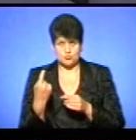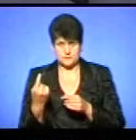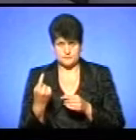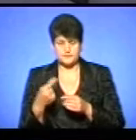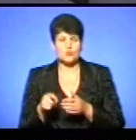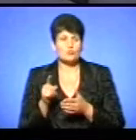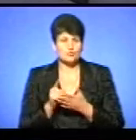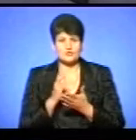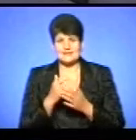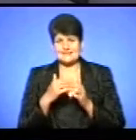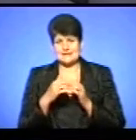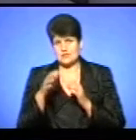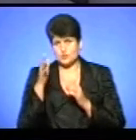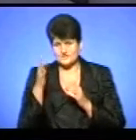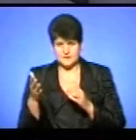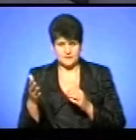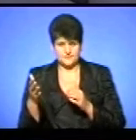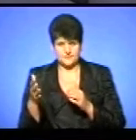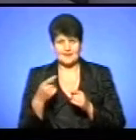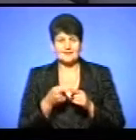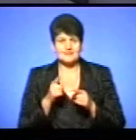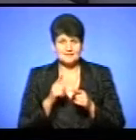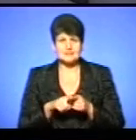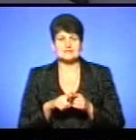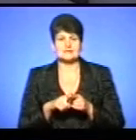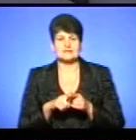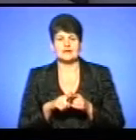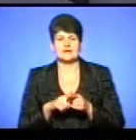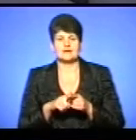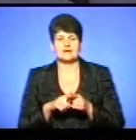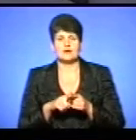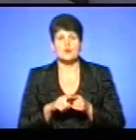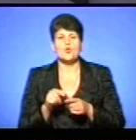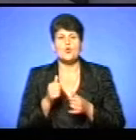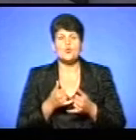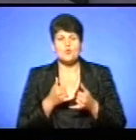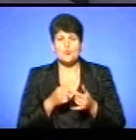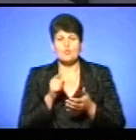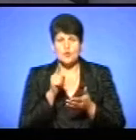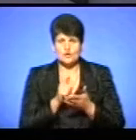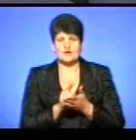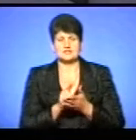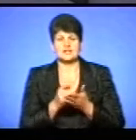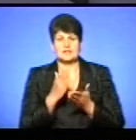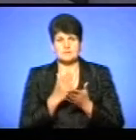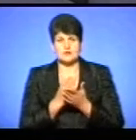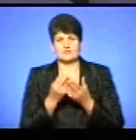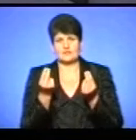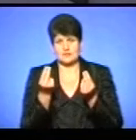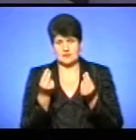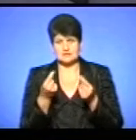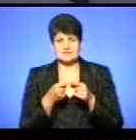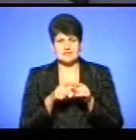Обов'язково є середня освіта, так, це повноважені долговані держави, і вони обов'язково підкріплюються фінансами за рахунок